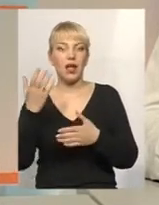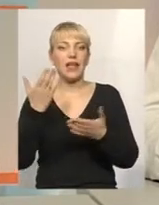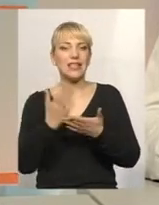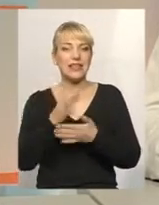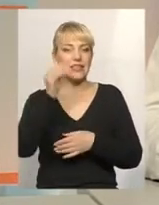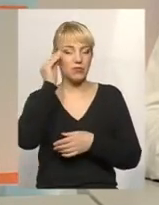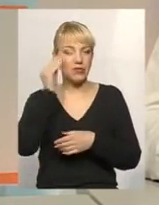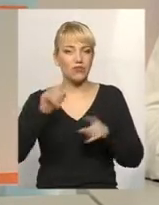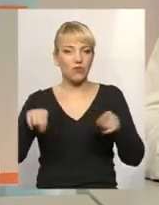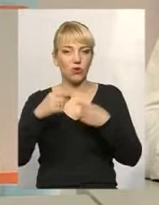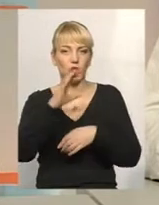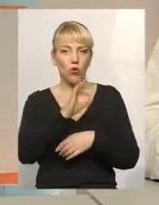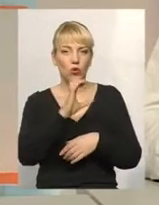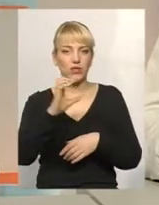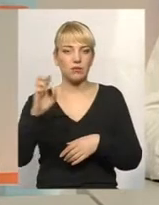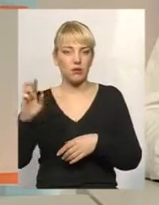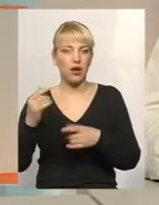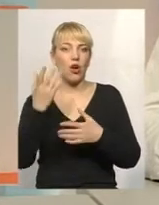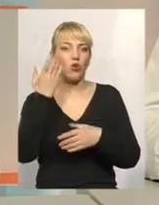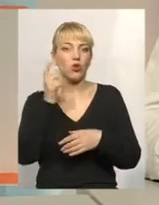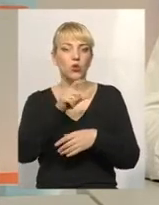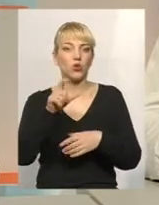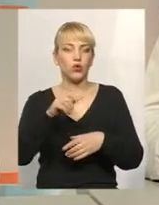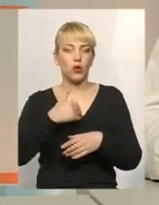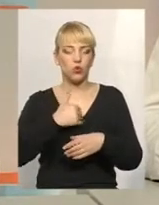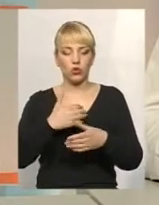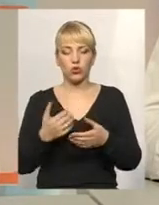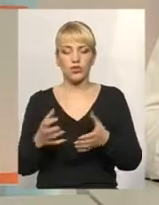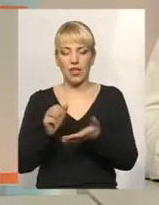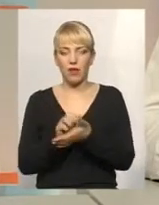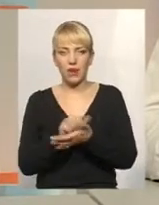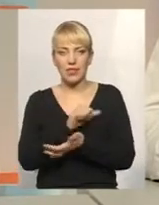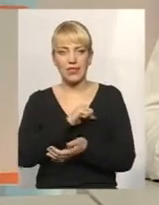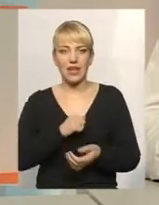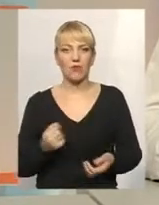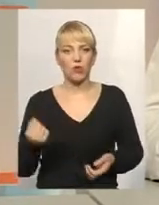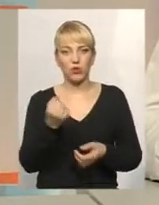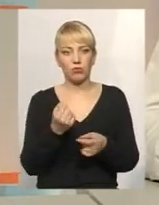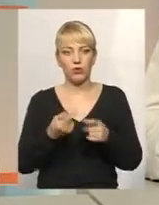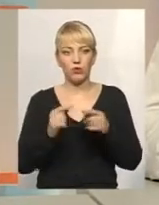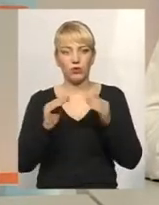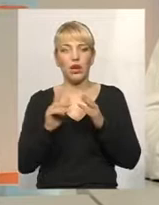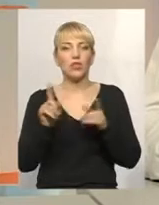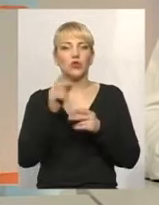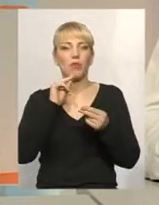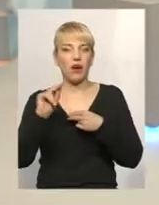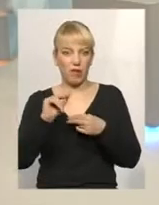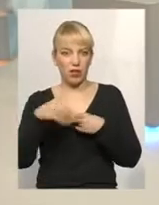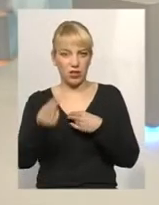коли люди хочуть займатися самоутриманням будинку. Які переваги це дає? Першу чергу, дає